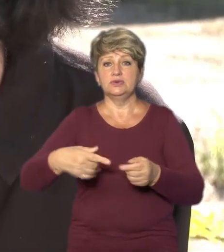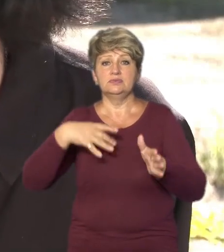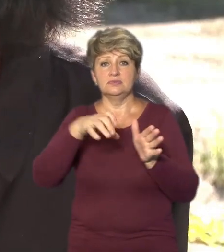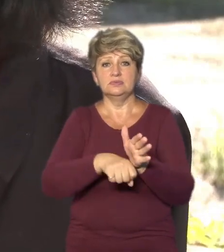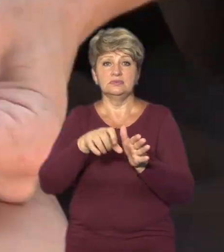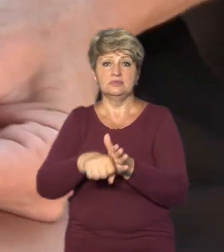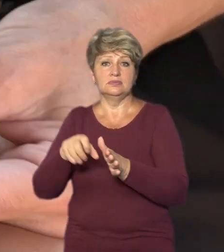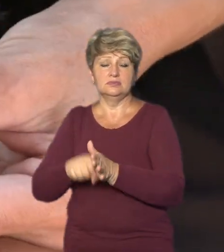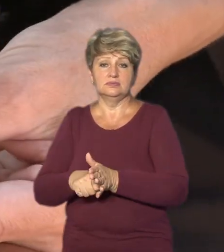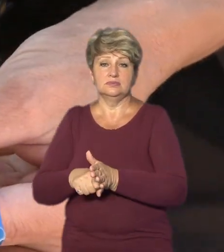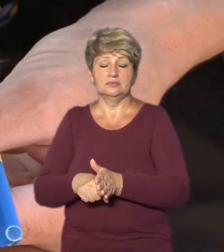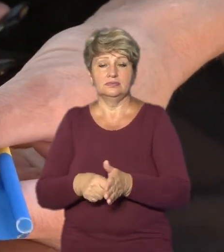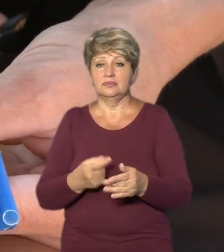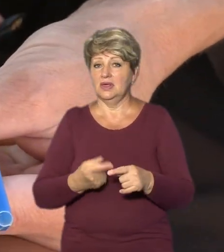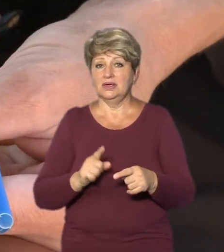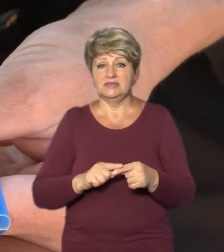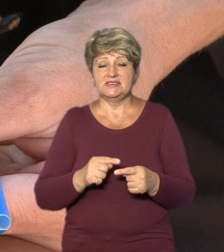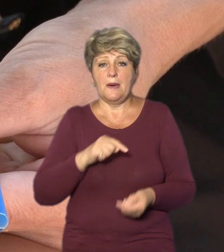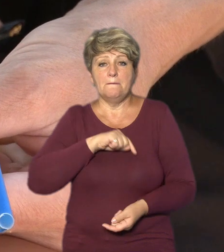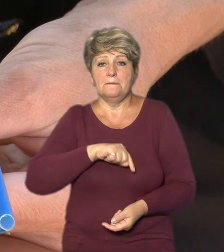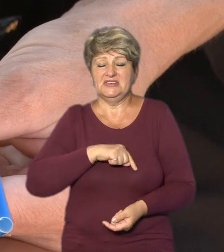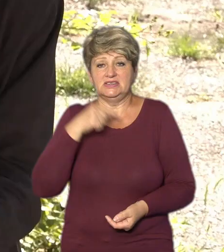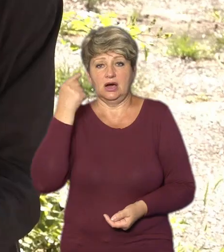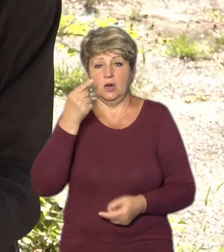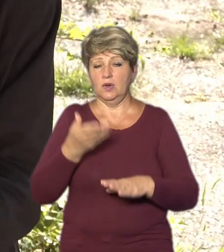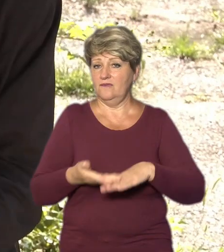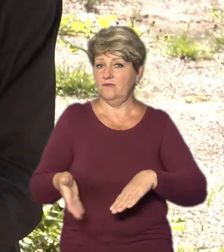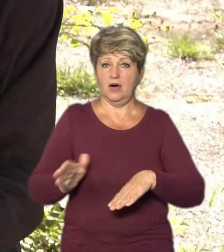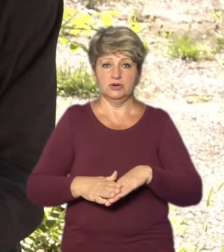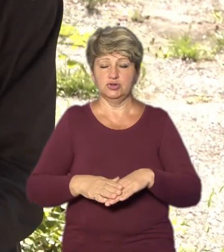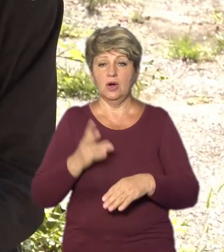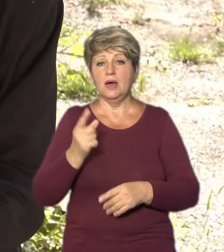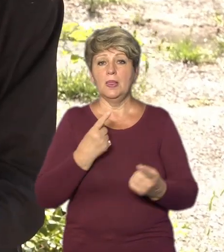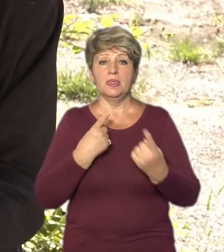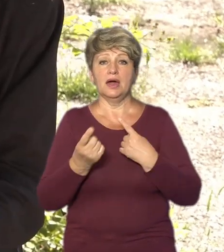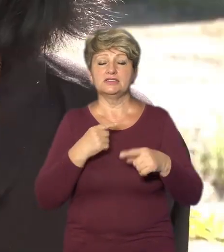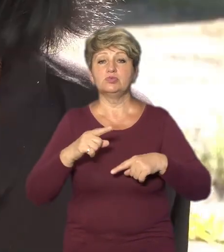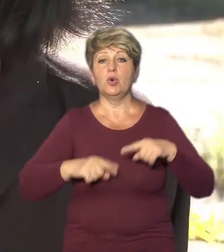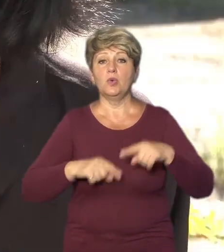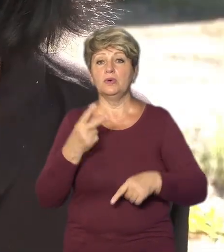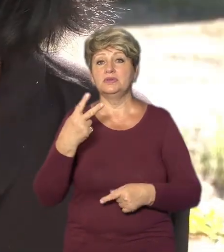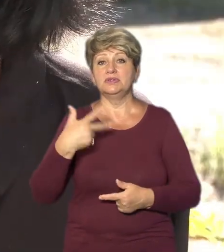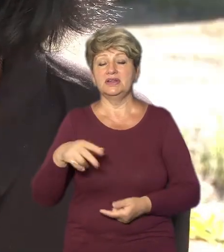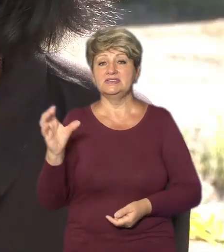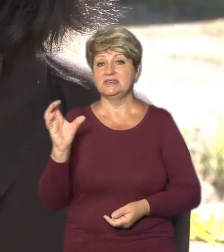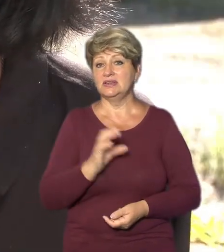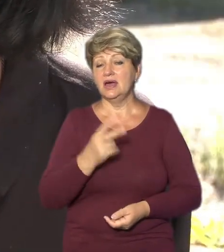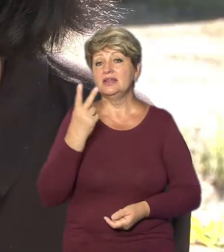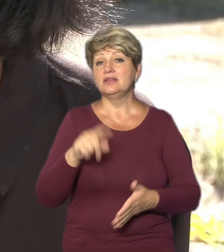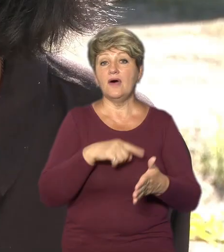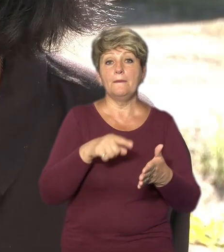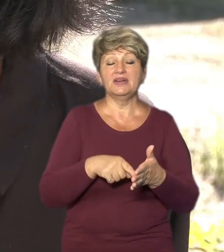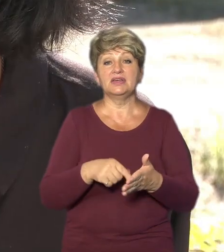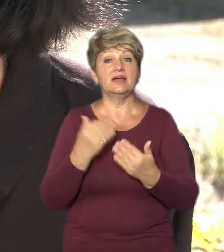це психологічно дуже важко. На розмову із рідними 30 секунд. Два питання.